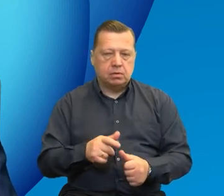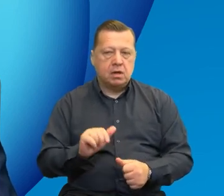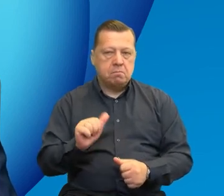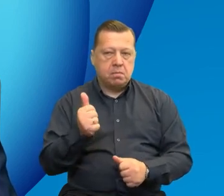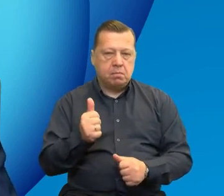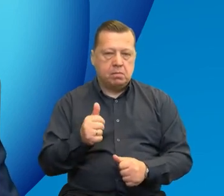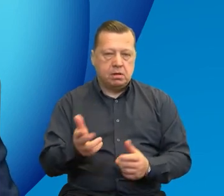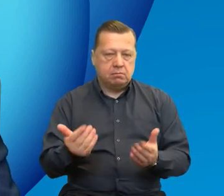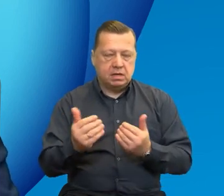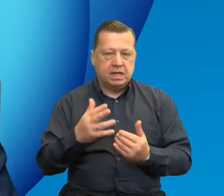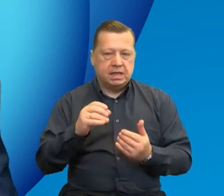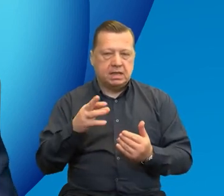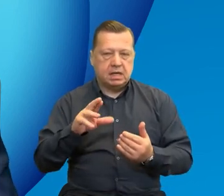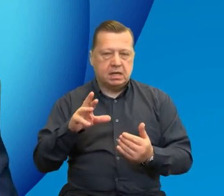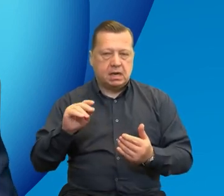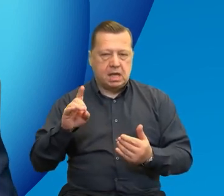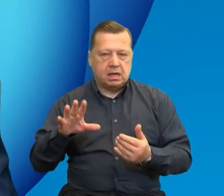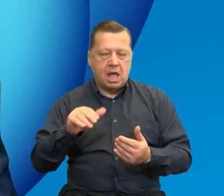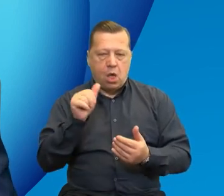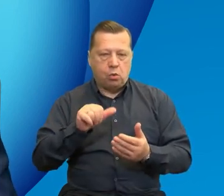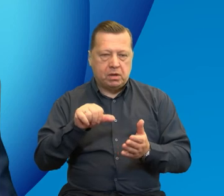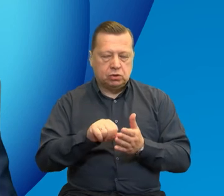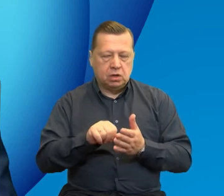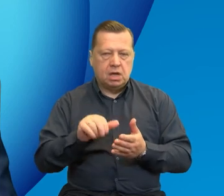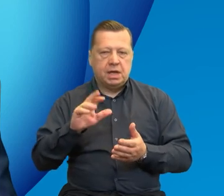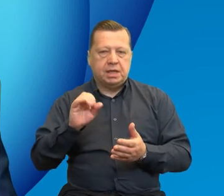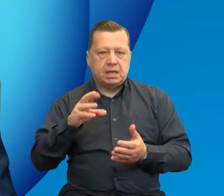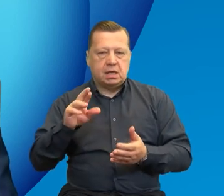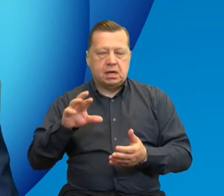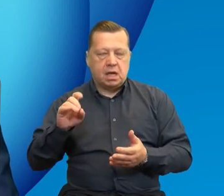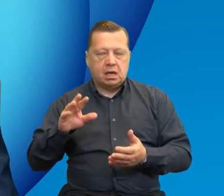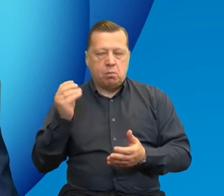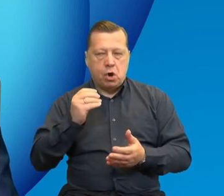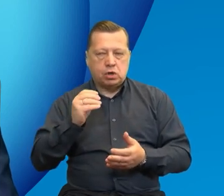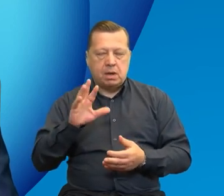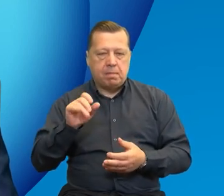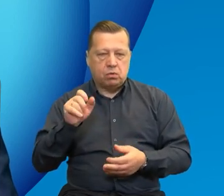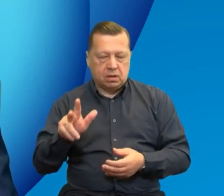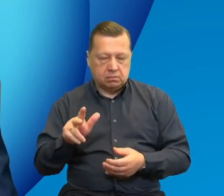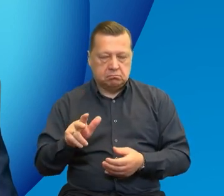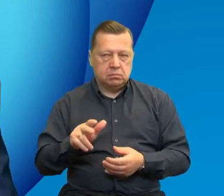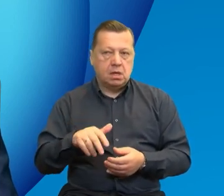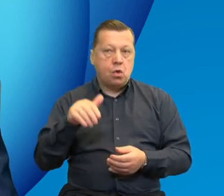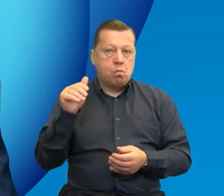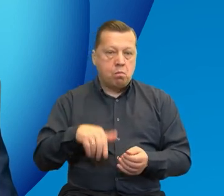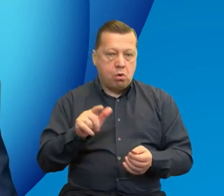naborach w programach Interreg Europa Środkowa i Interreg Region Morza Bałtyckiego będzie można